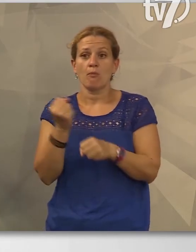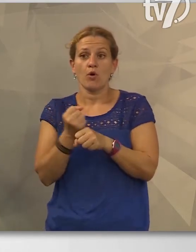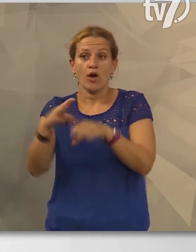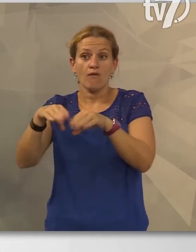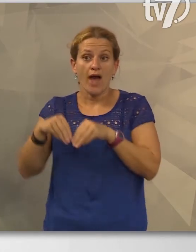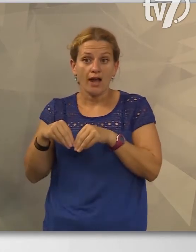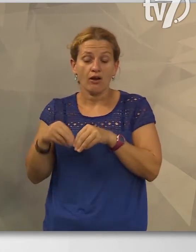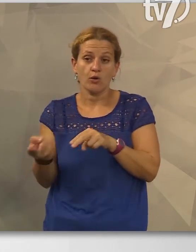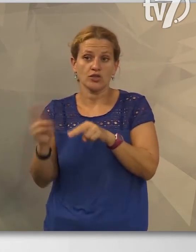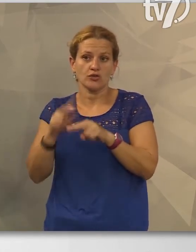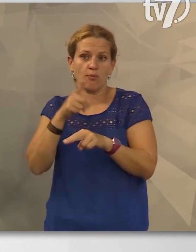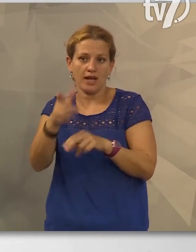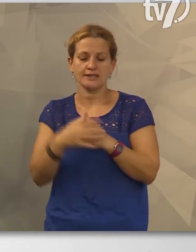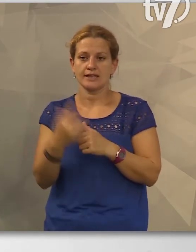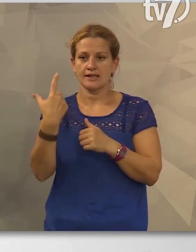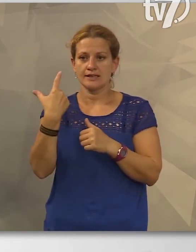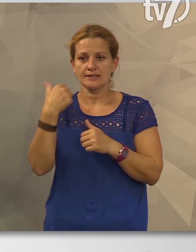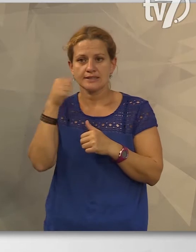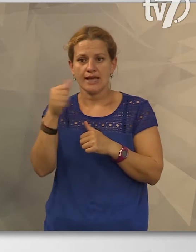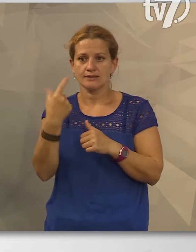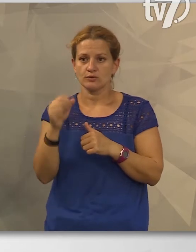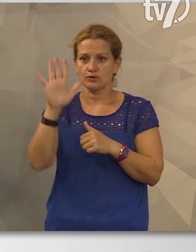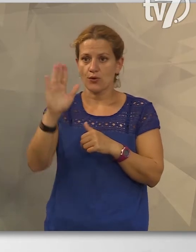létszám is emelkedik majd 125 főre.